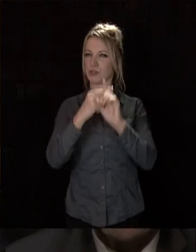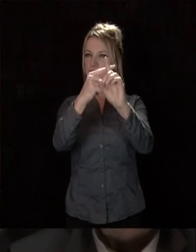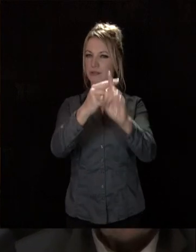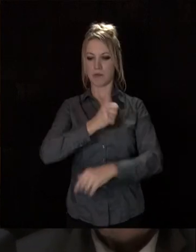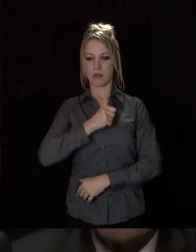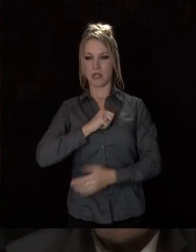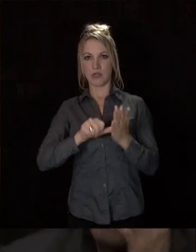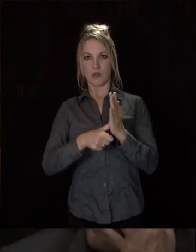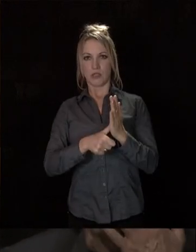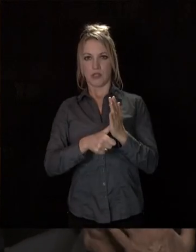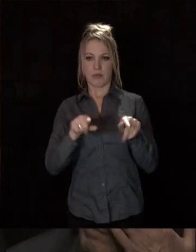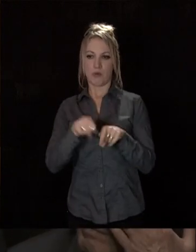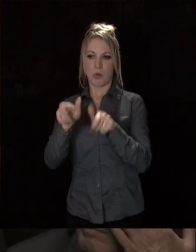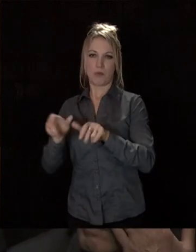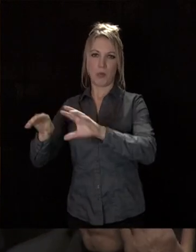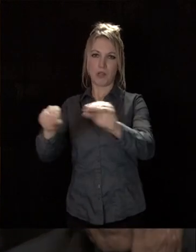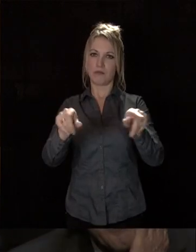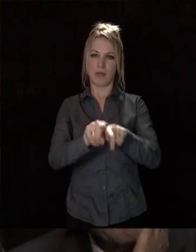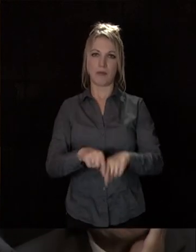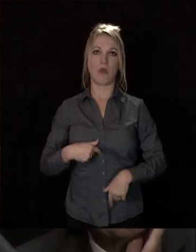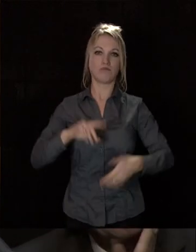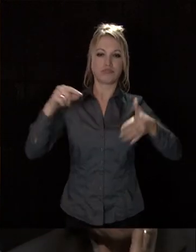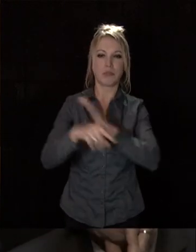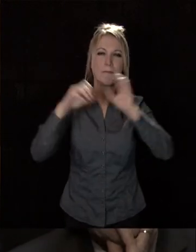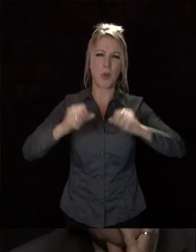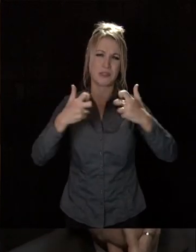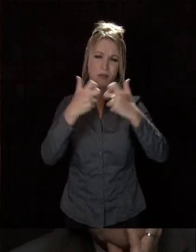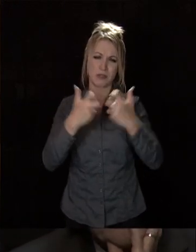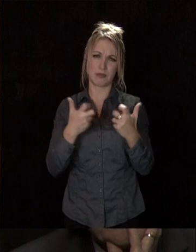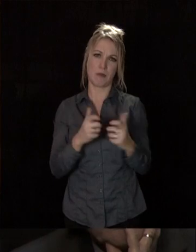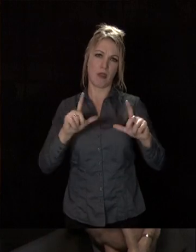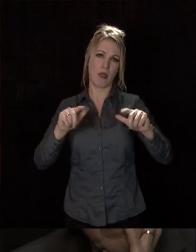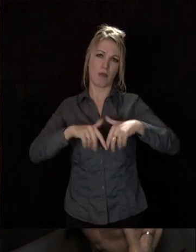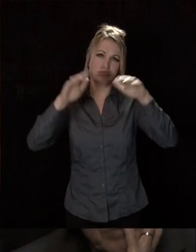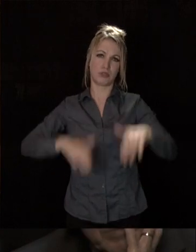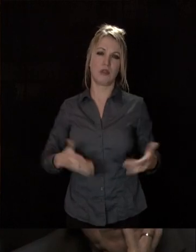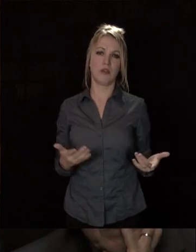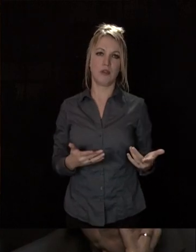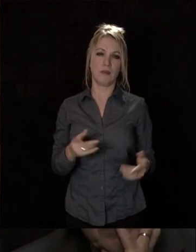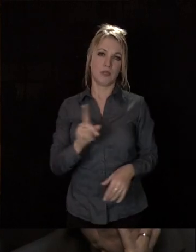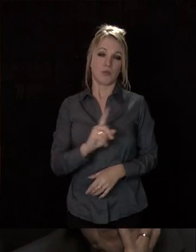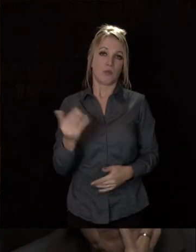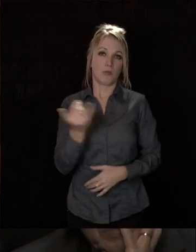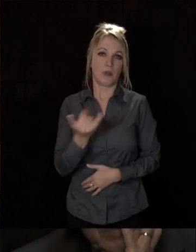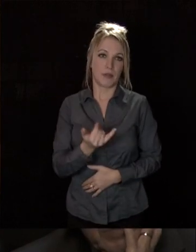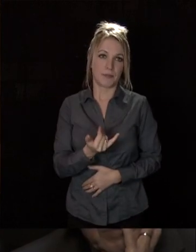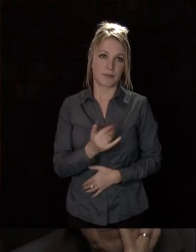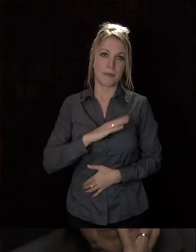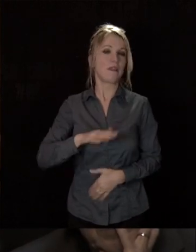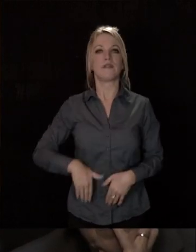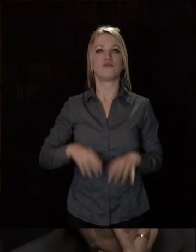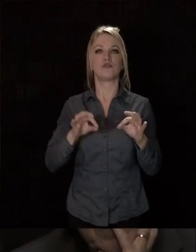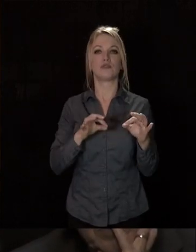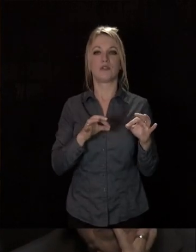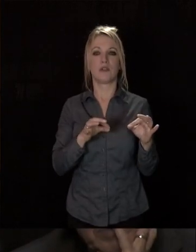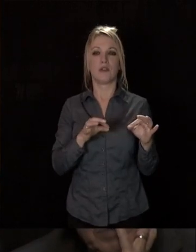auprès des populations. Je pourrais multiplier, je ne le ferai pas, les exemples d'une poétique sociale volontariste. Et je voudrais terminer ce